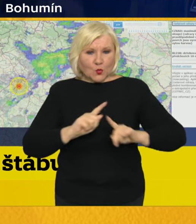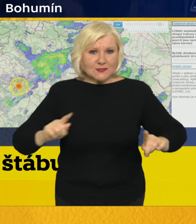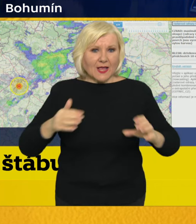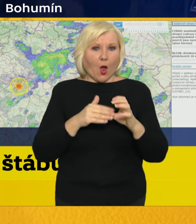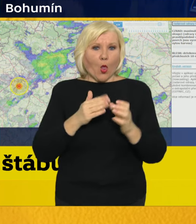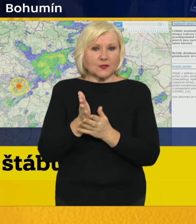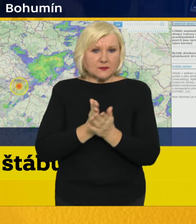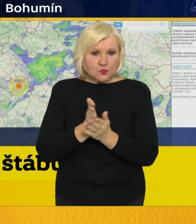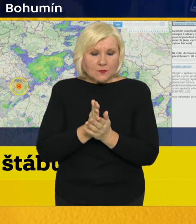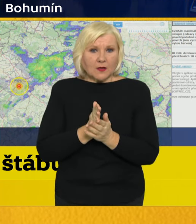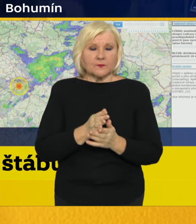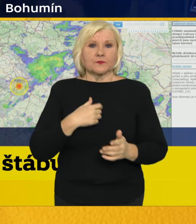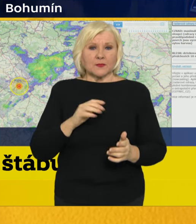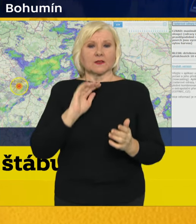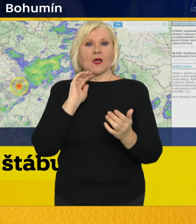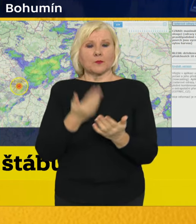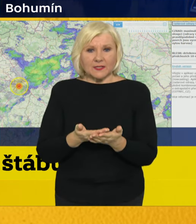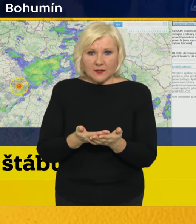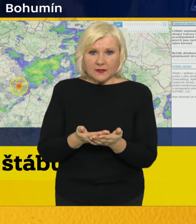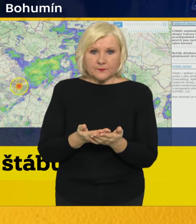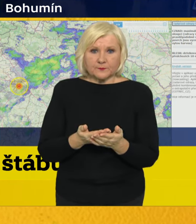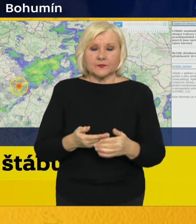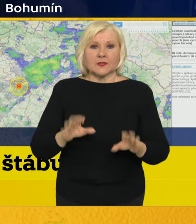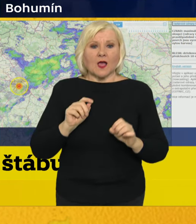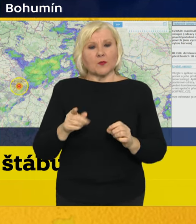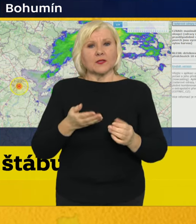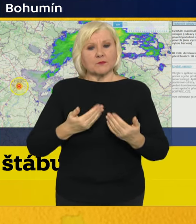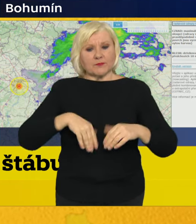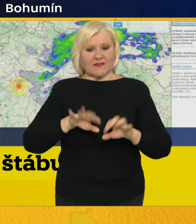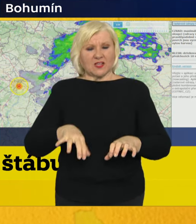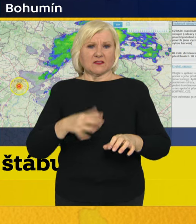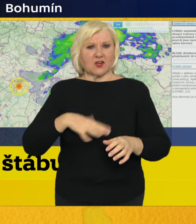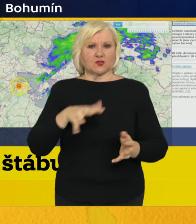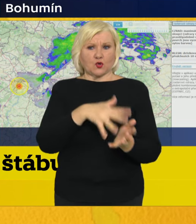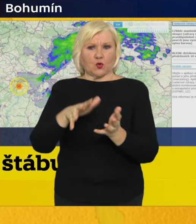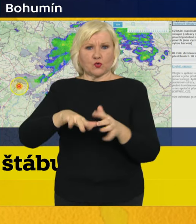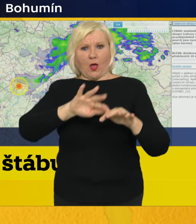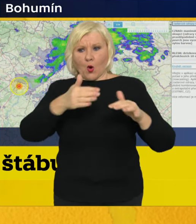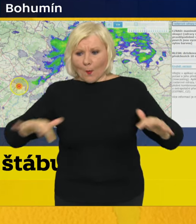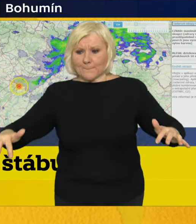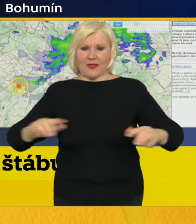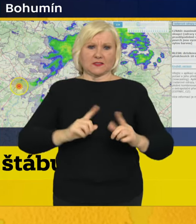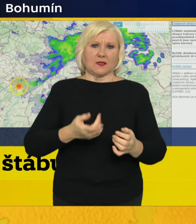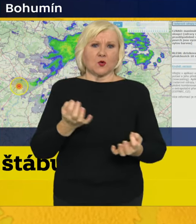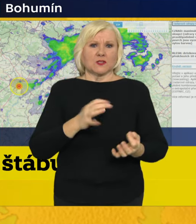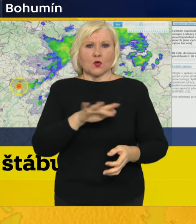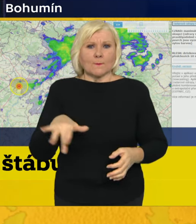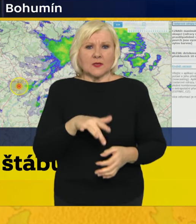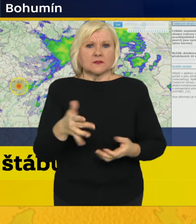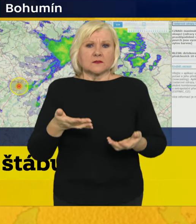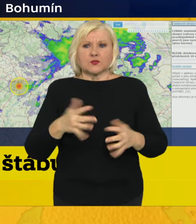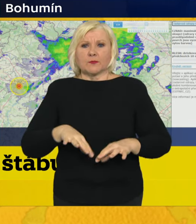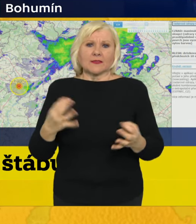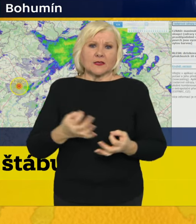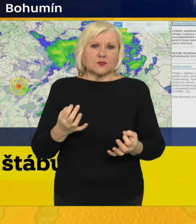preventivního prošetření svahu nebo některé lokality při stavebním zásahu,